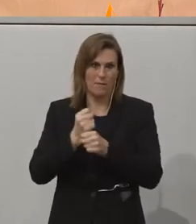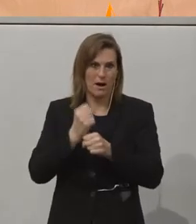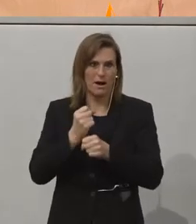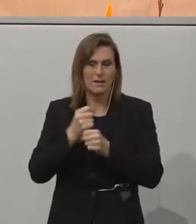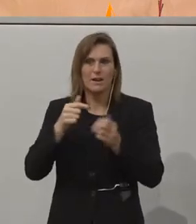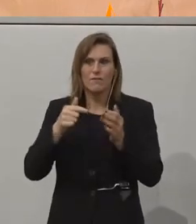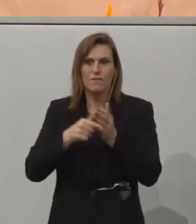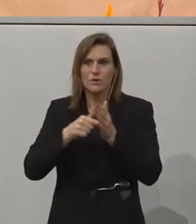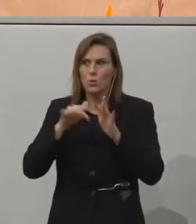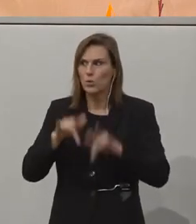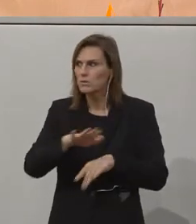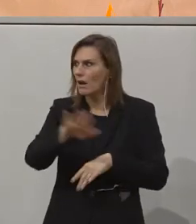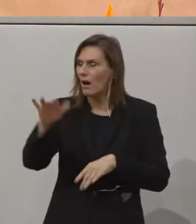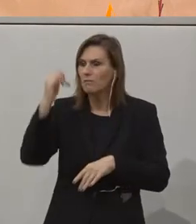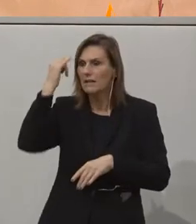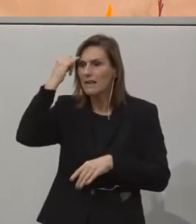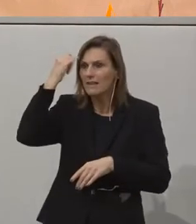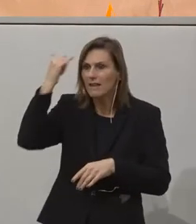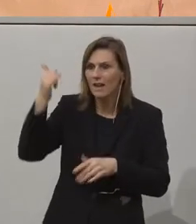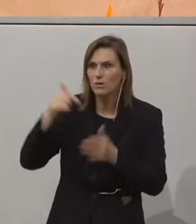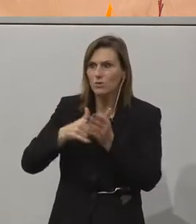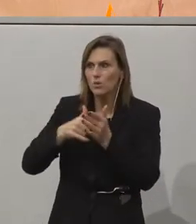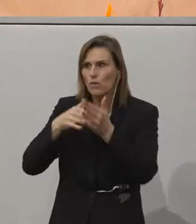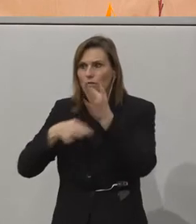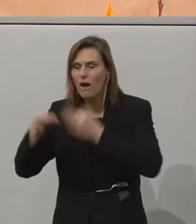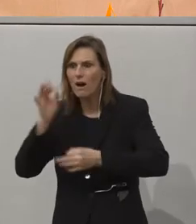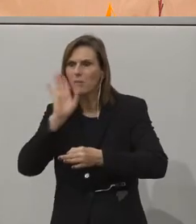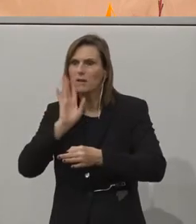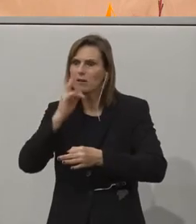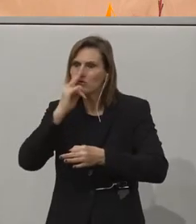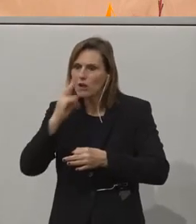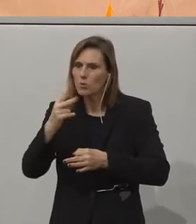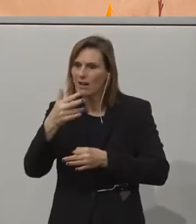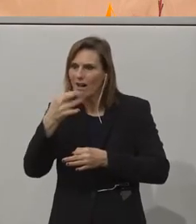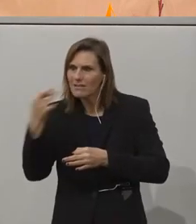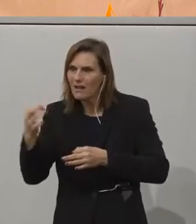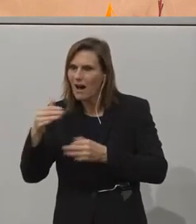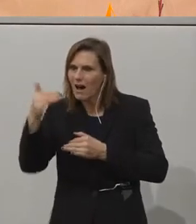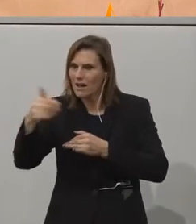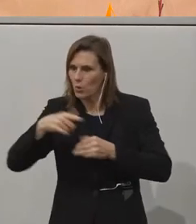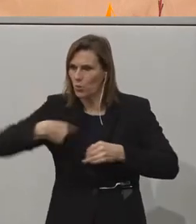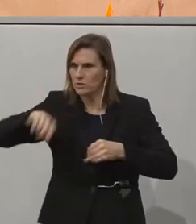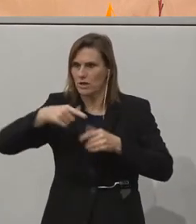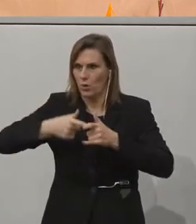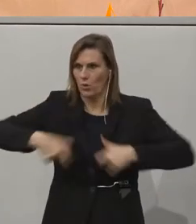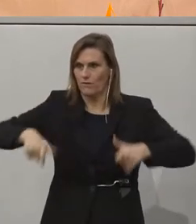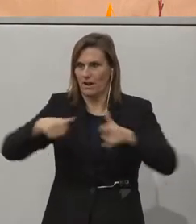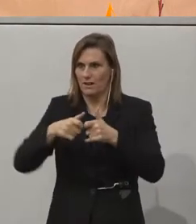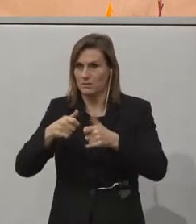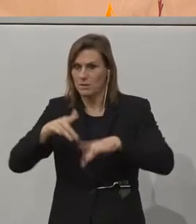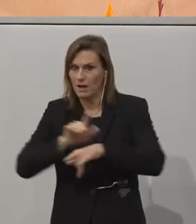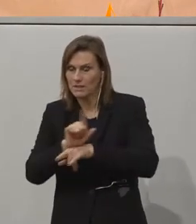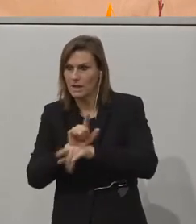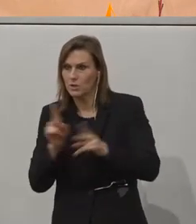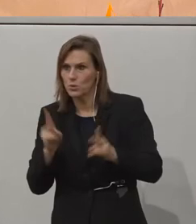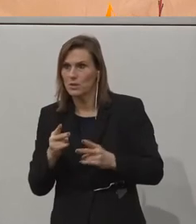Ideen haben oder noch Fragen haben, schauen Sie sich in den nächsten drei Tagen unsere Konferenz an, wann immer Sie Zeit haben.